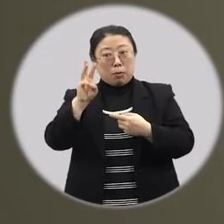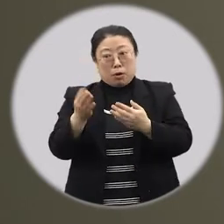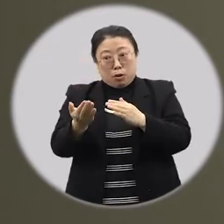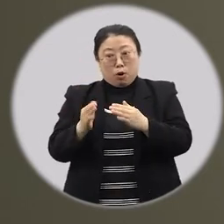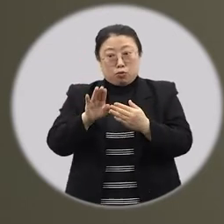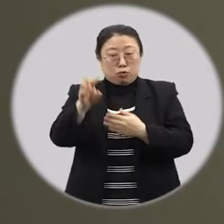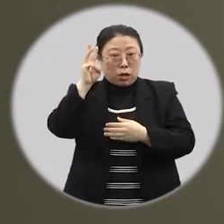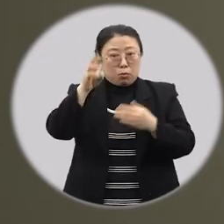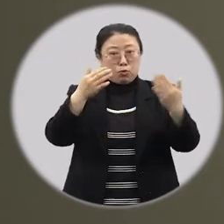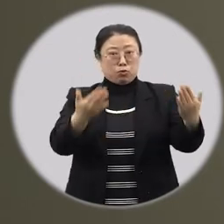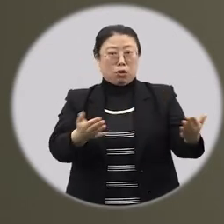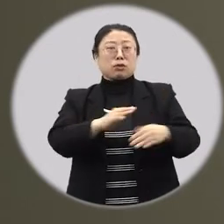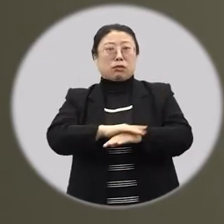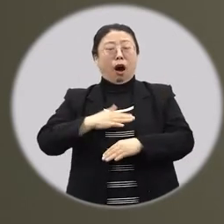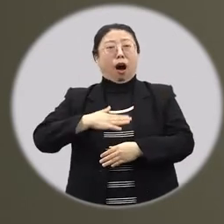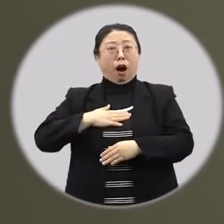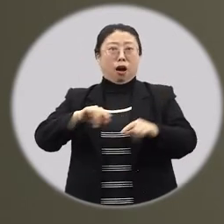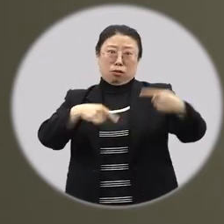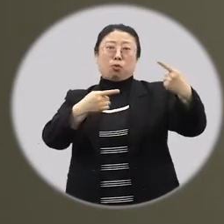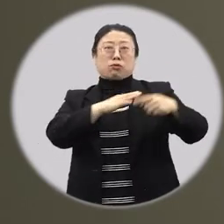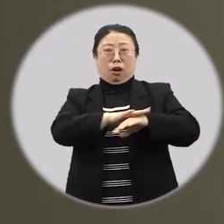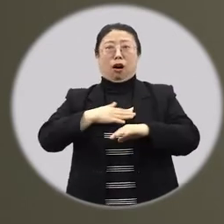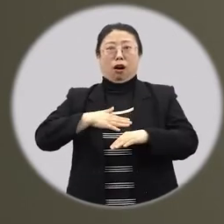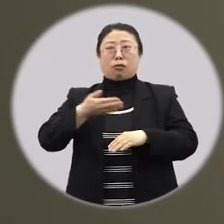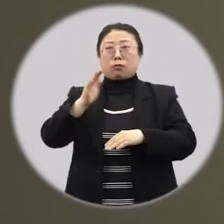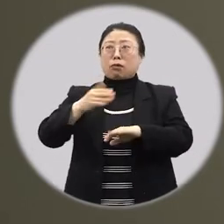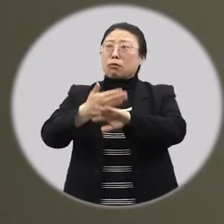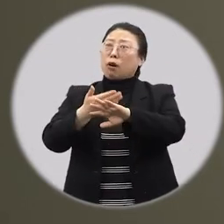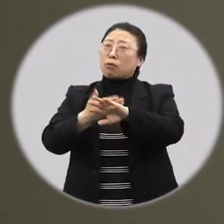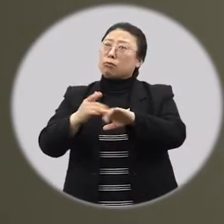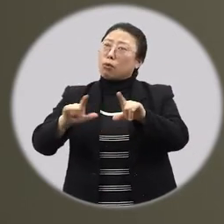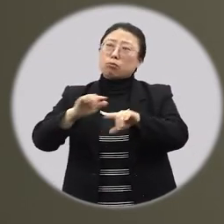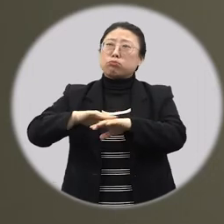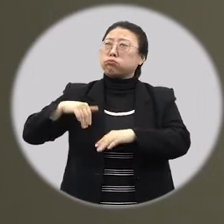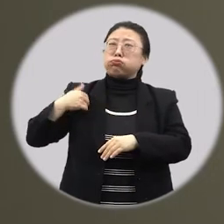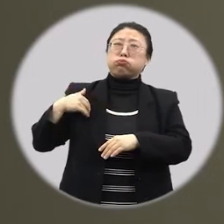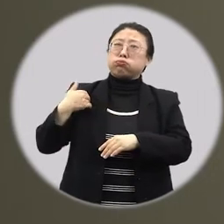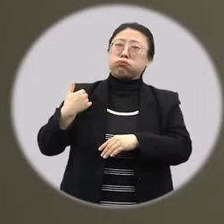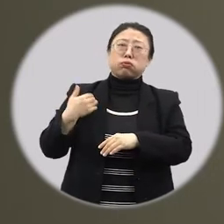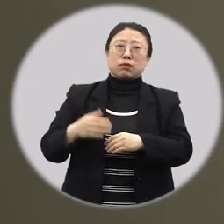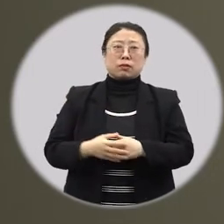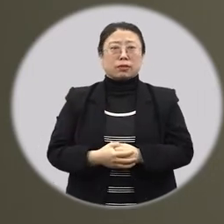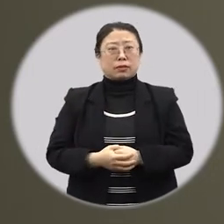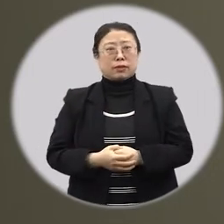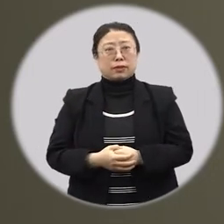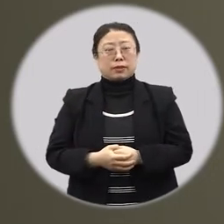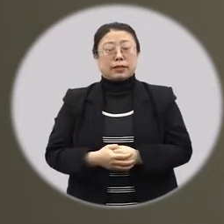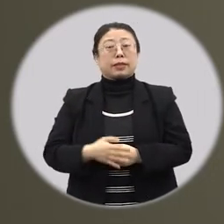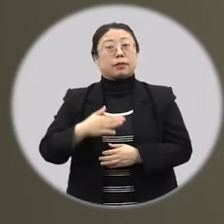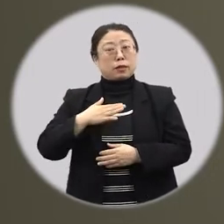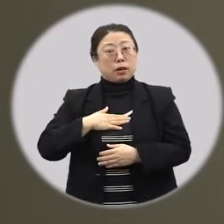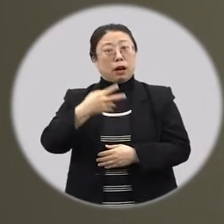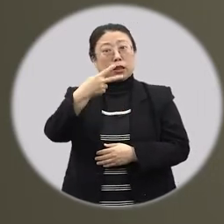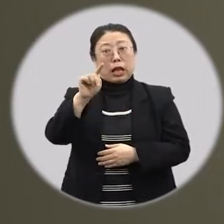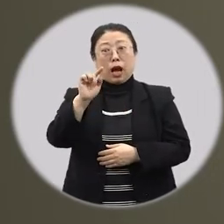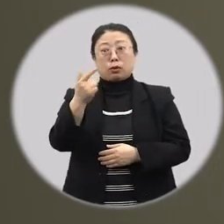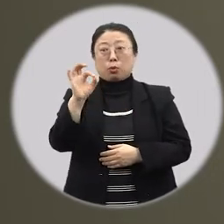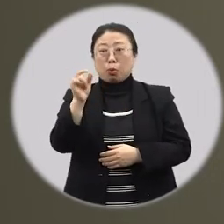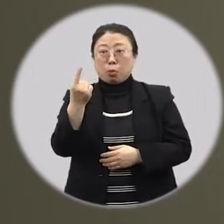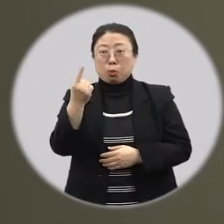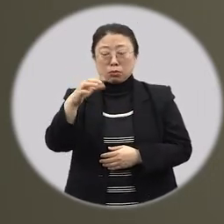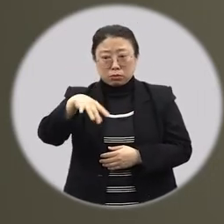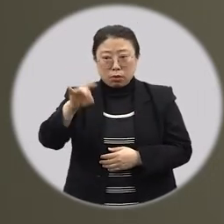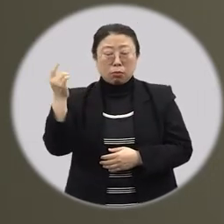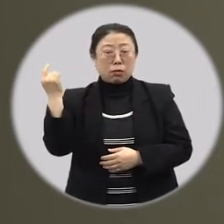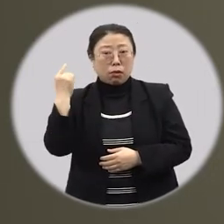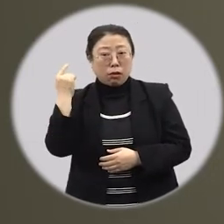모두들 잘 알지만 다른 날들은 이름이 낯설어 잘 모르겠어요. 저는 단어도 처음 들어보는데